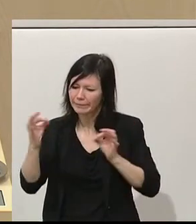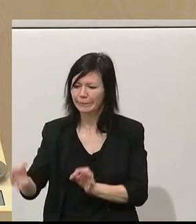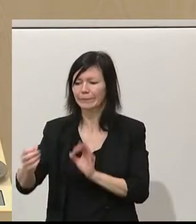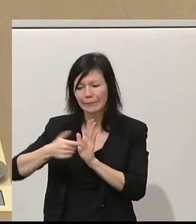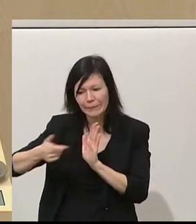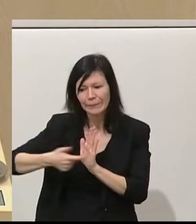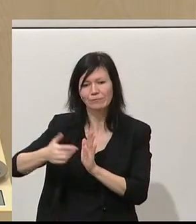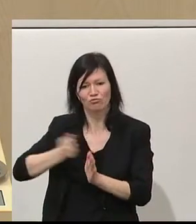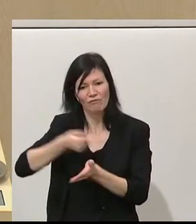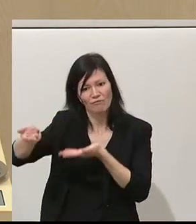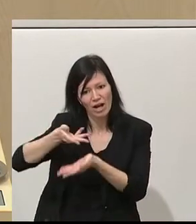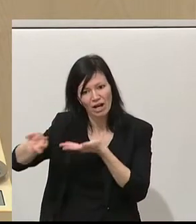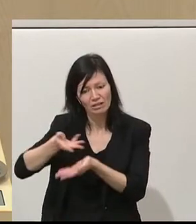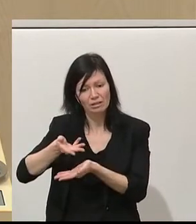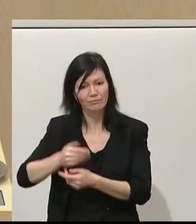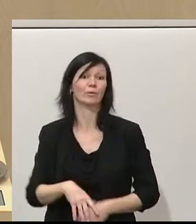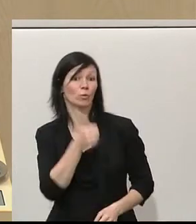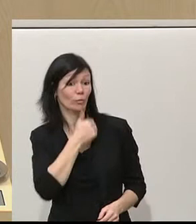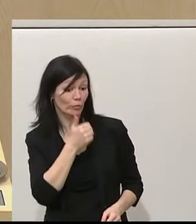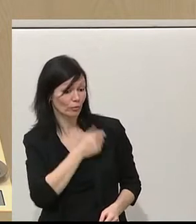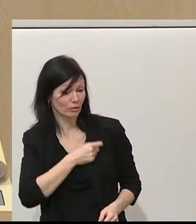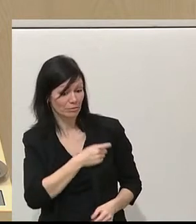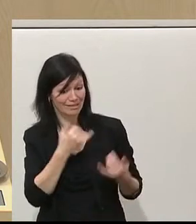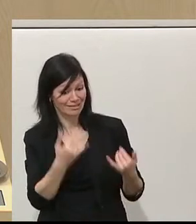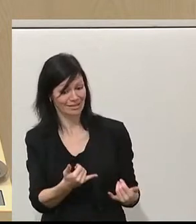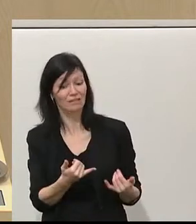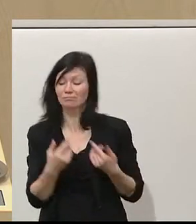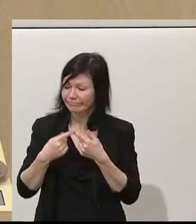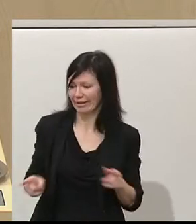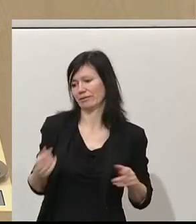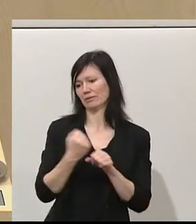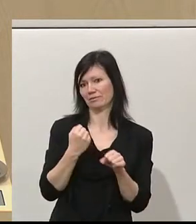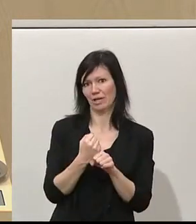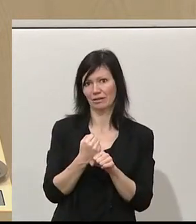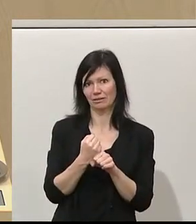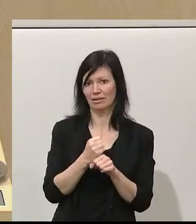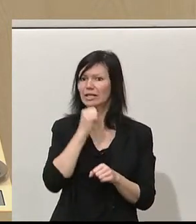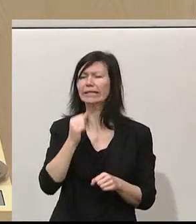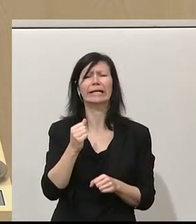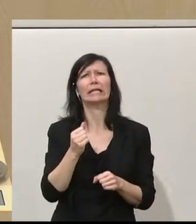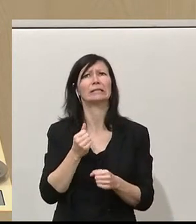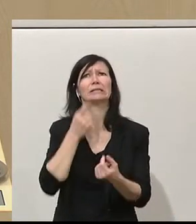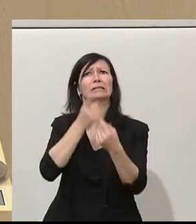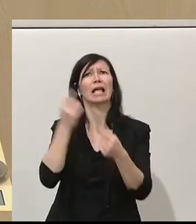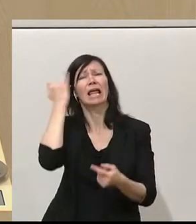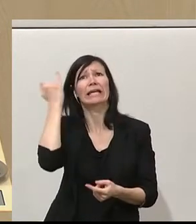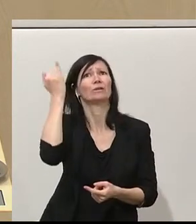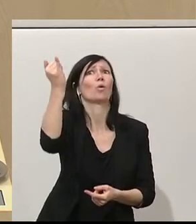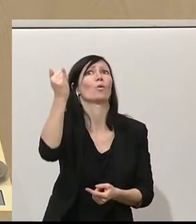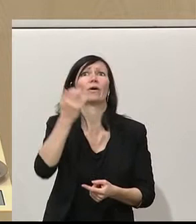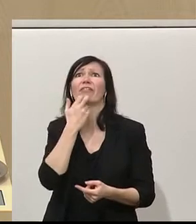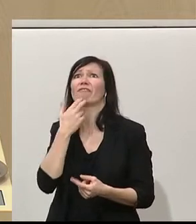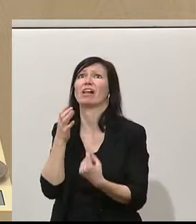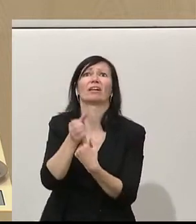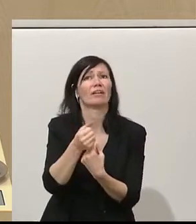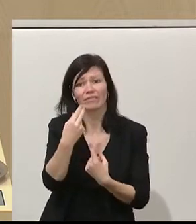verhandeln. Grün macht den Unterschied und da geht es nicht um Ideologie und ein Satz noch zur FPÖ. Ich